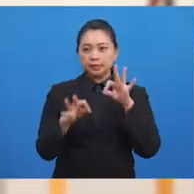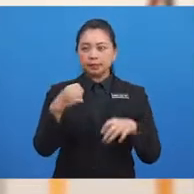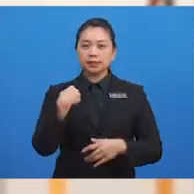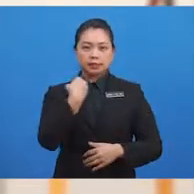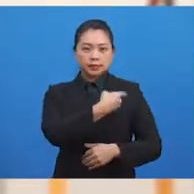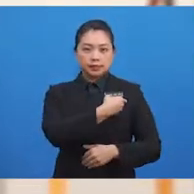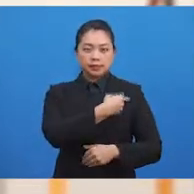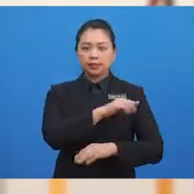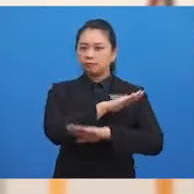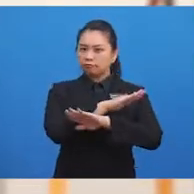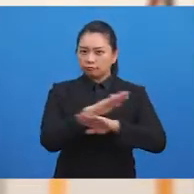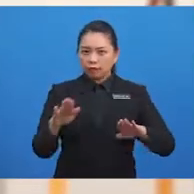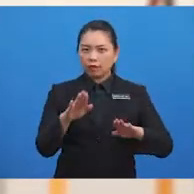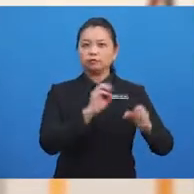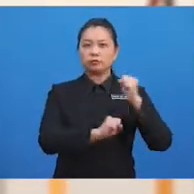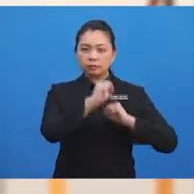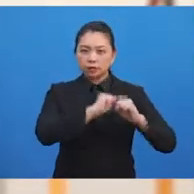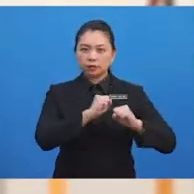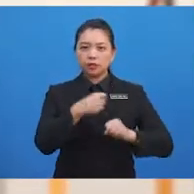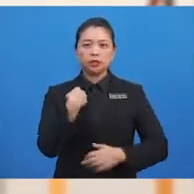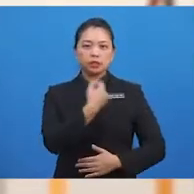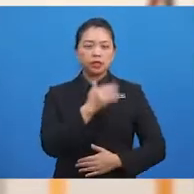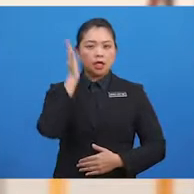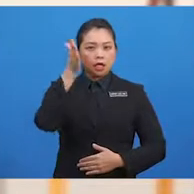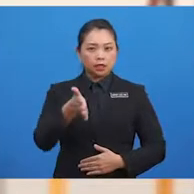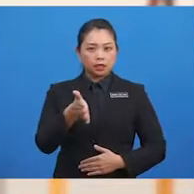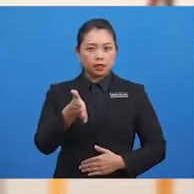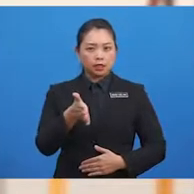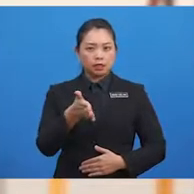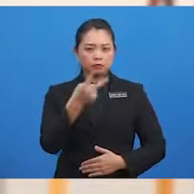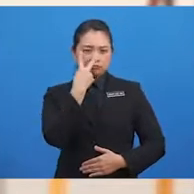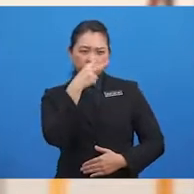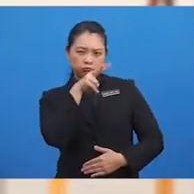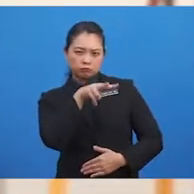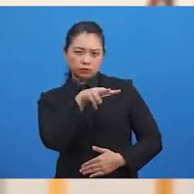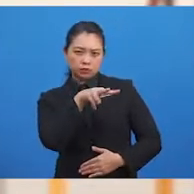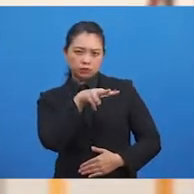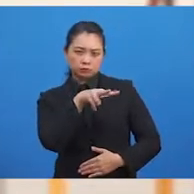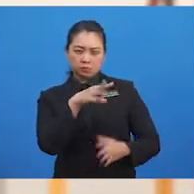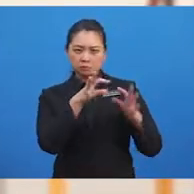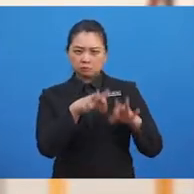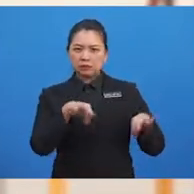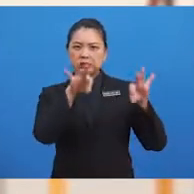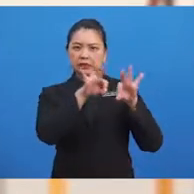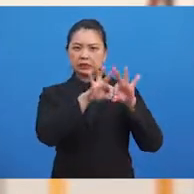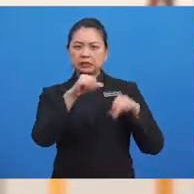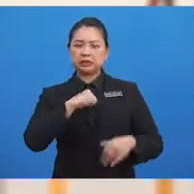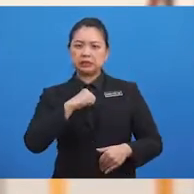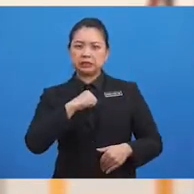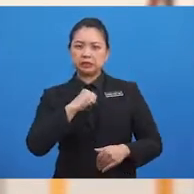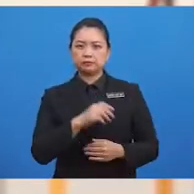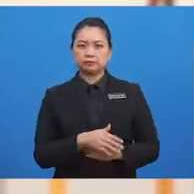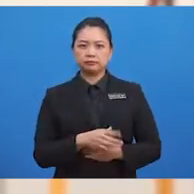tidak bersopan, Kita akan dipandang sebagai mementingkan diri sendiri